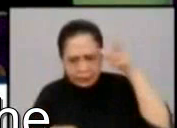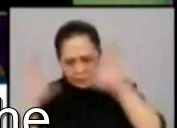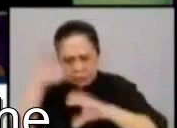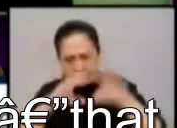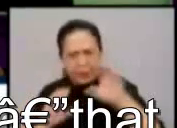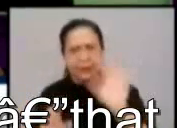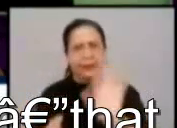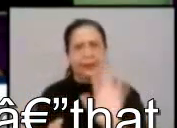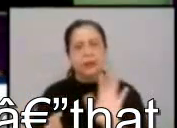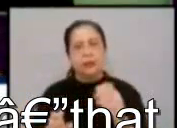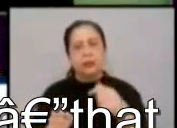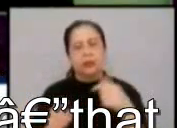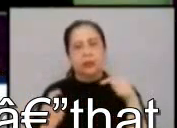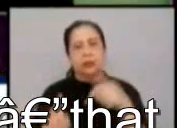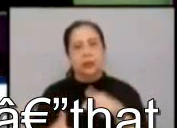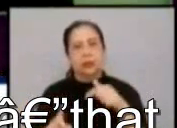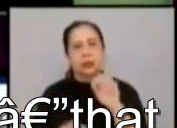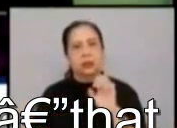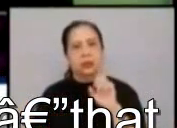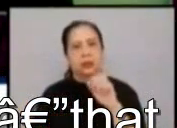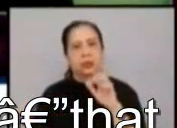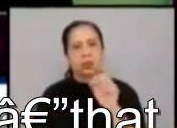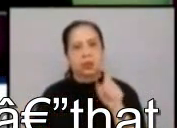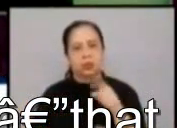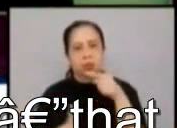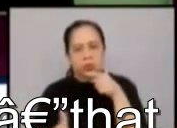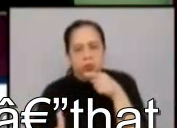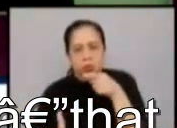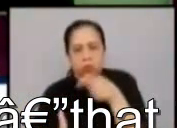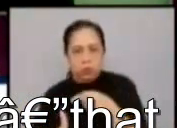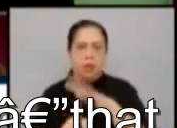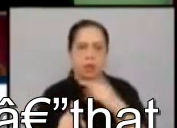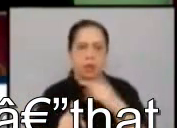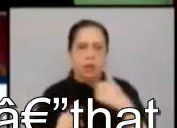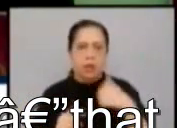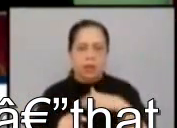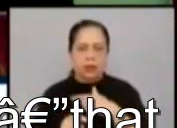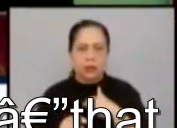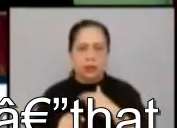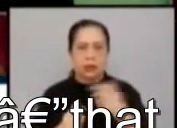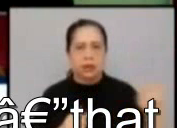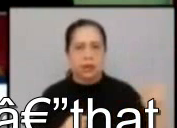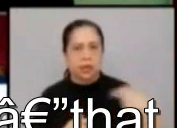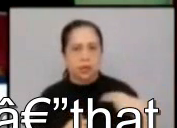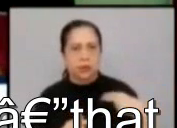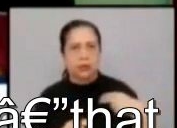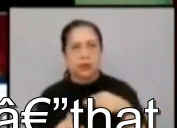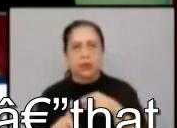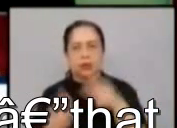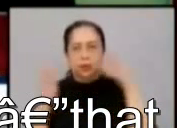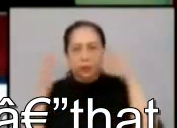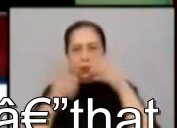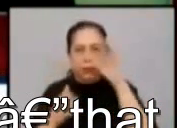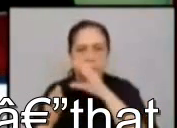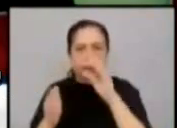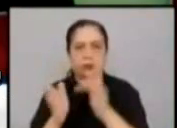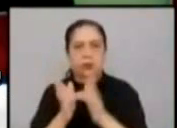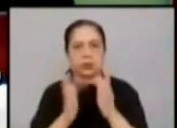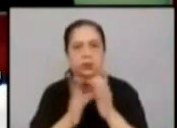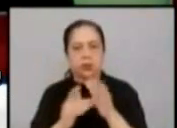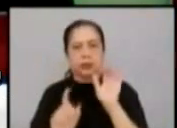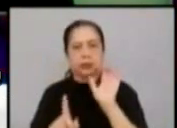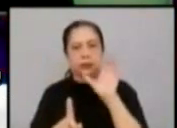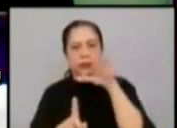salita, ang exorcism is Christ-centered, no? Kasi, at saka, person-oriented, the